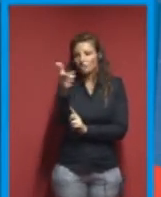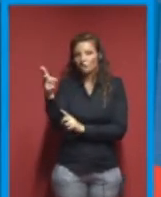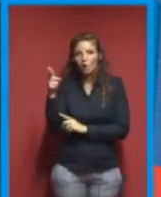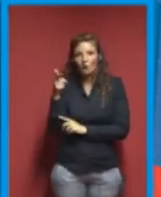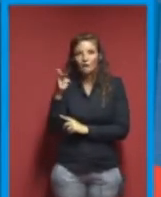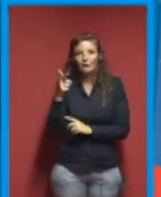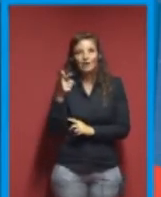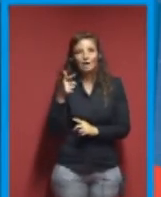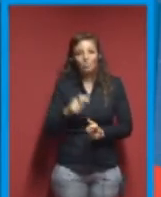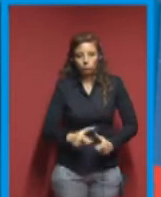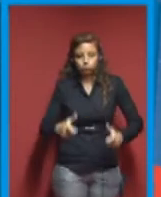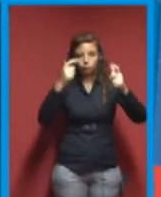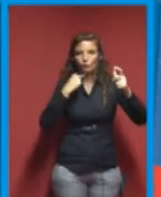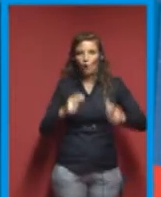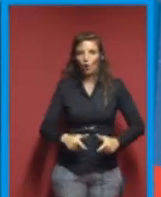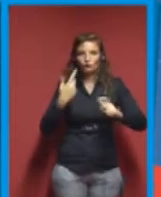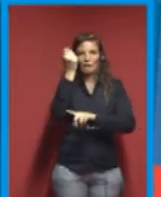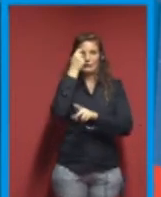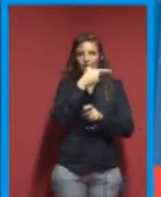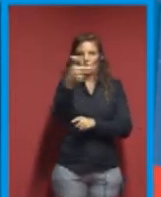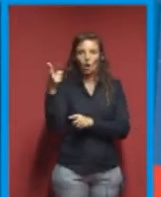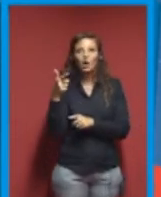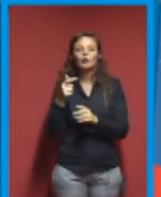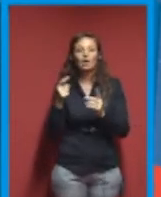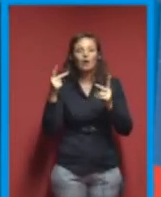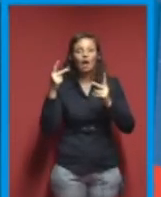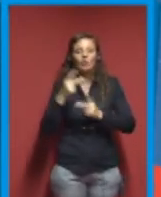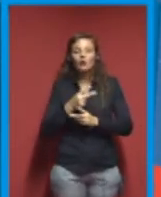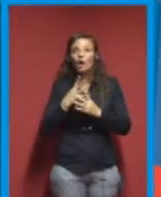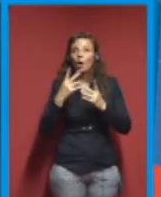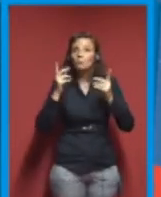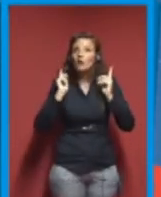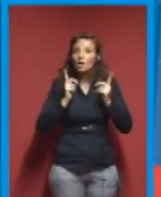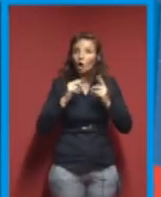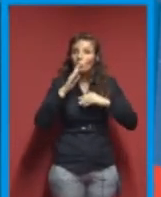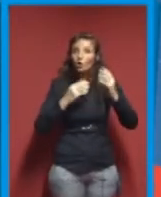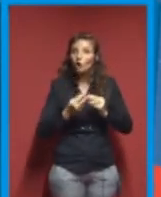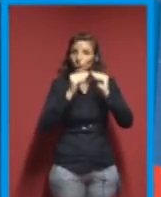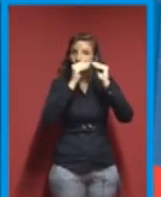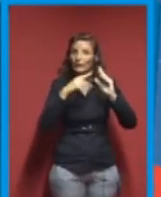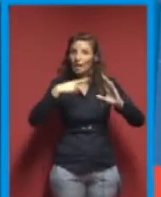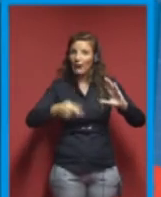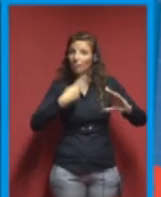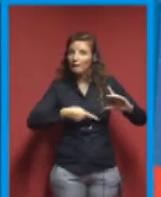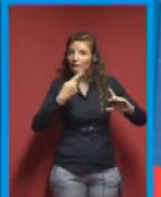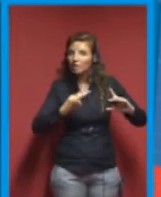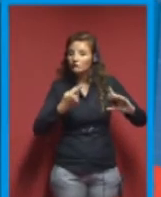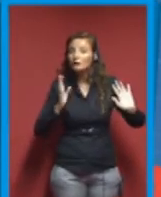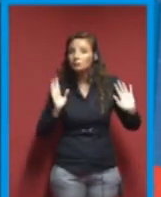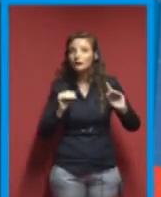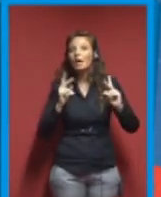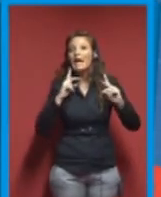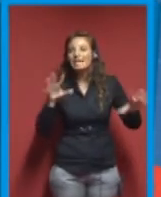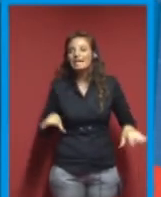sicurezza? È pericoloso costruire la propria datatrice? All'inizio siamo stati molto